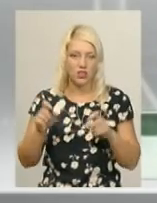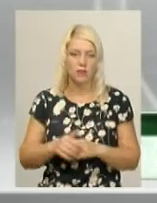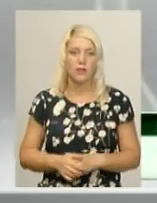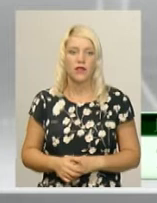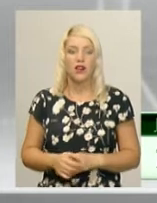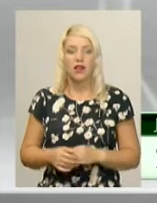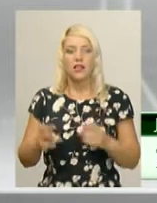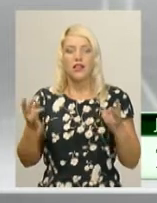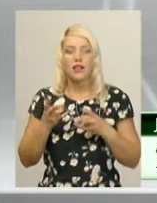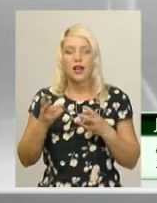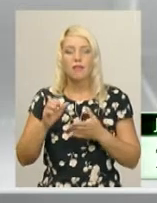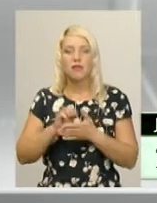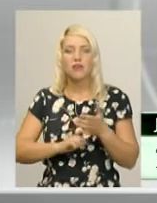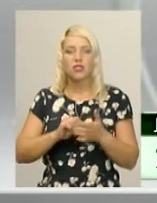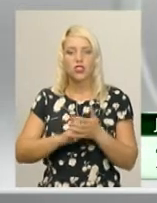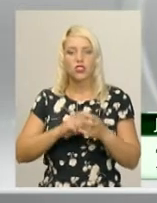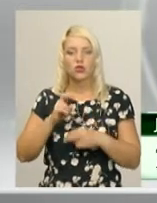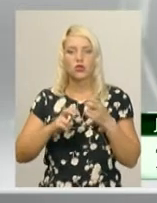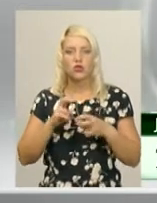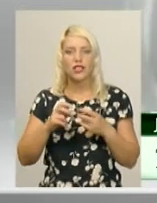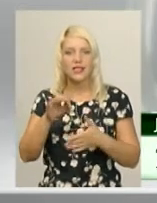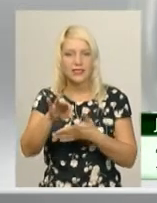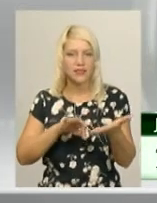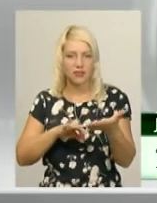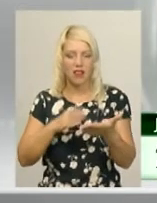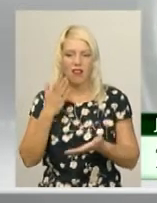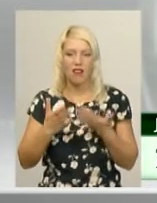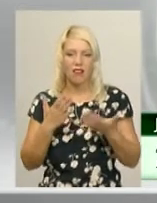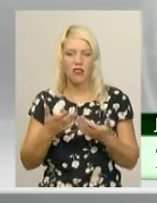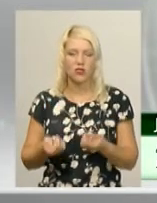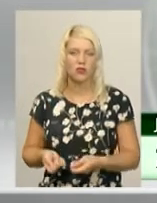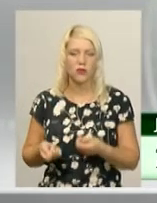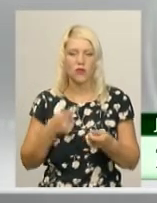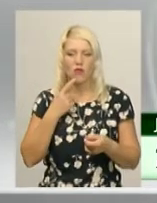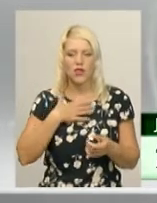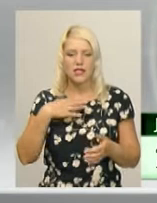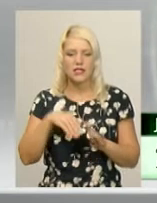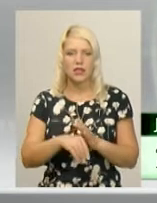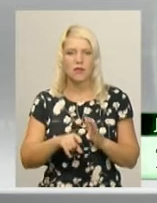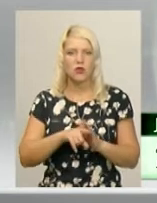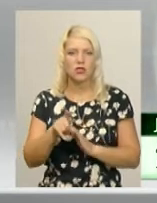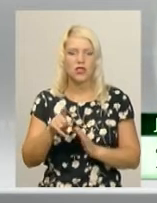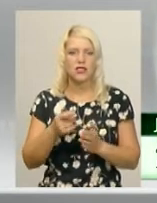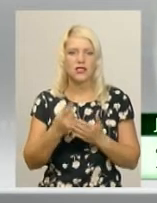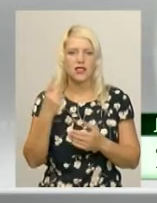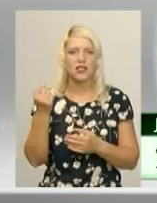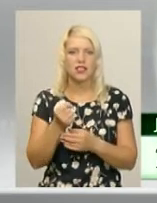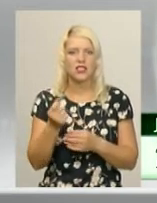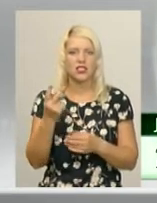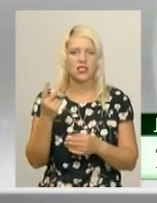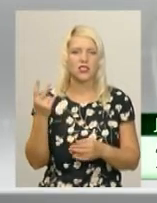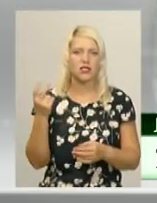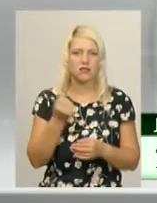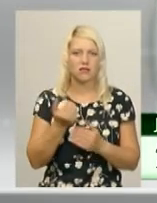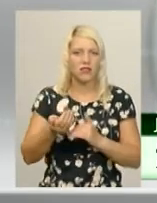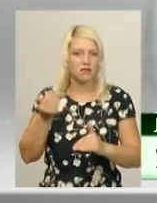Причину треба шукати у гарячих слідах. А якщо прийшло, кажуть, загибель почалася за неділю, за півтори, навіть неділі до того,